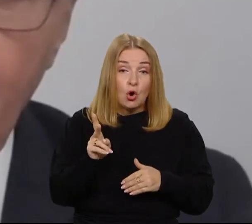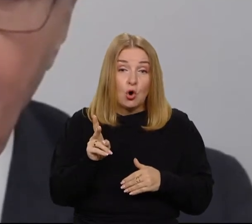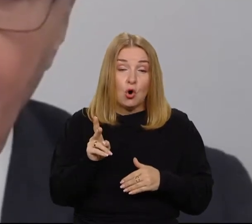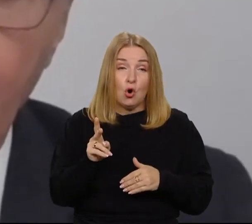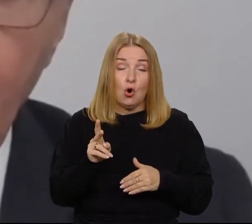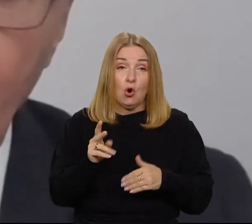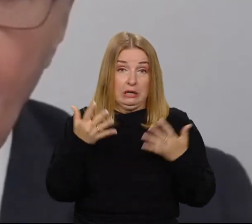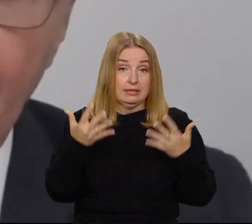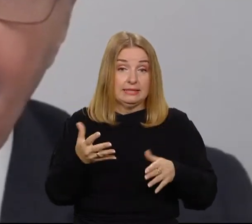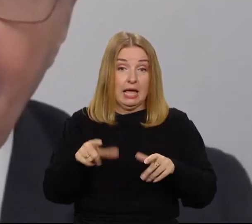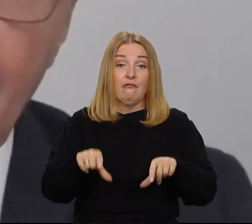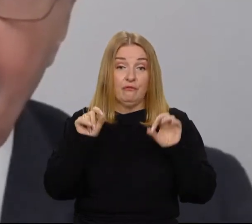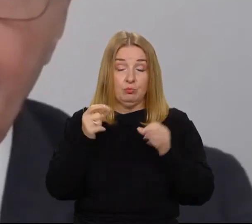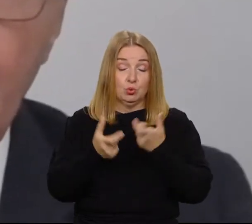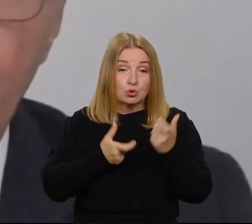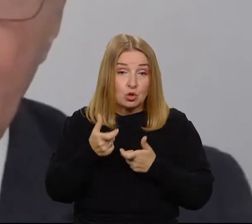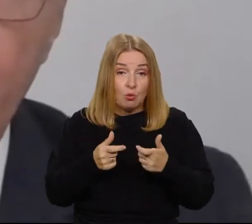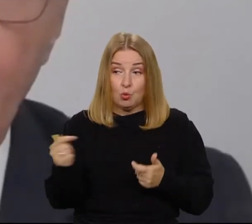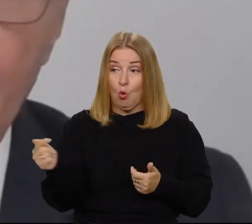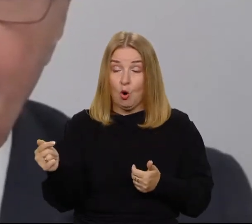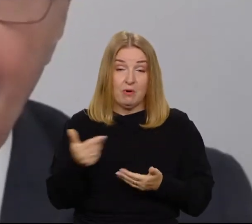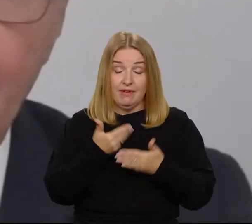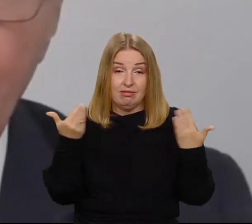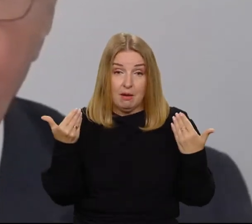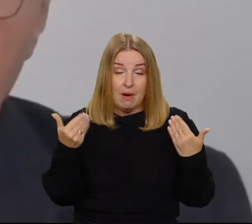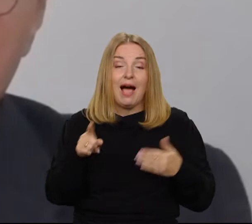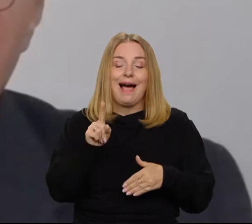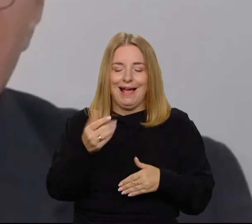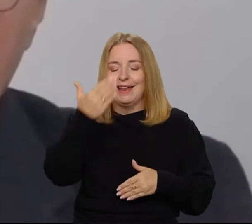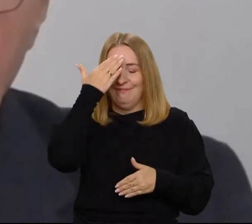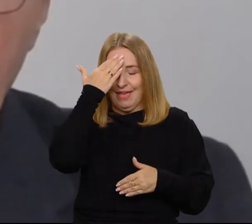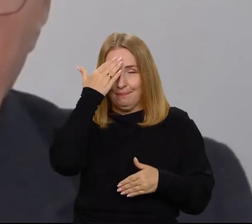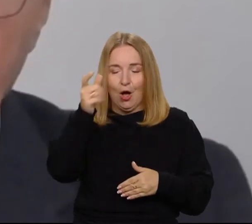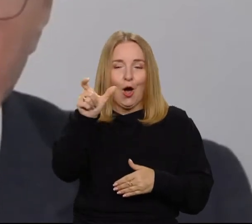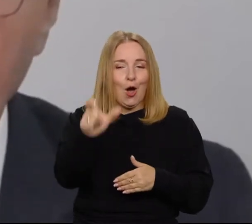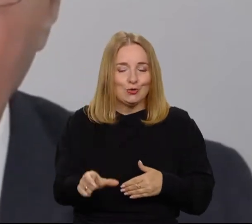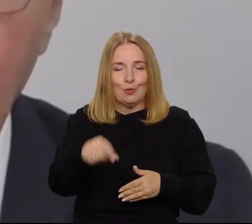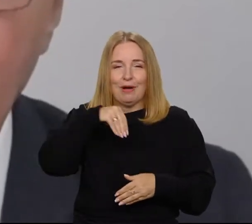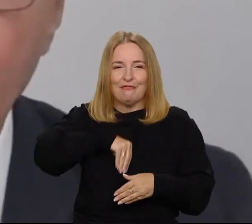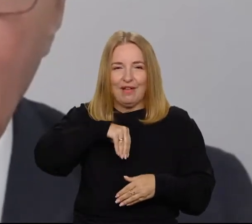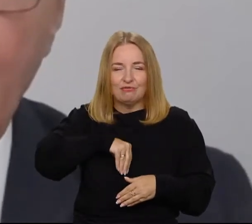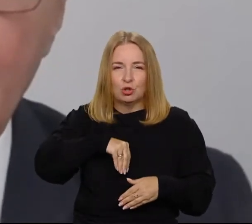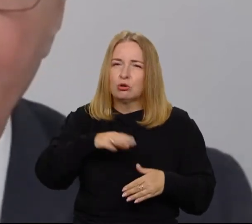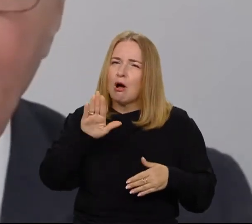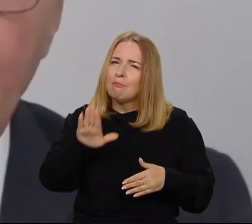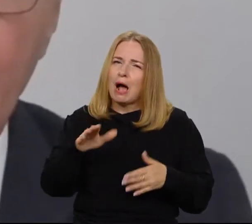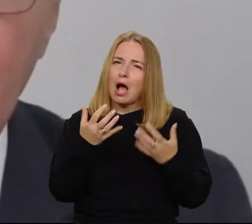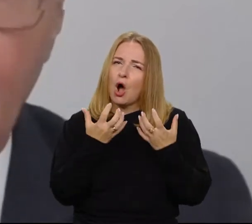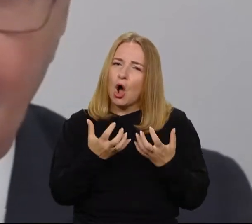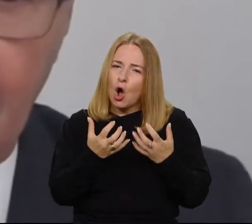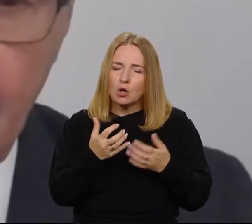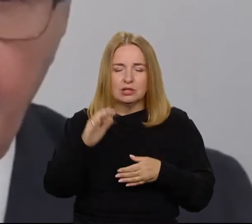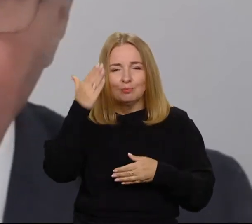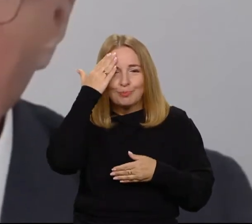obowiązkowe, to zakładam, że jest w nim przynajmniej część dużej chęci poznania świata